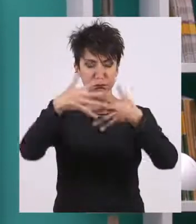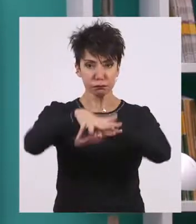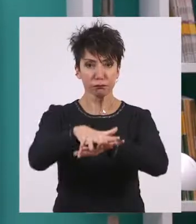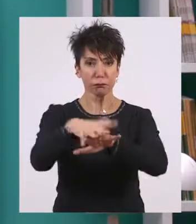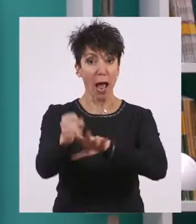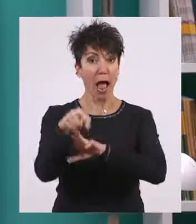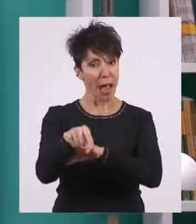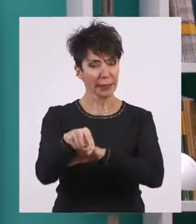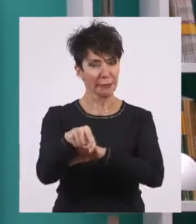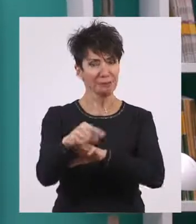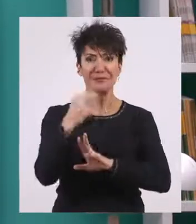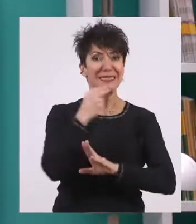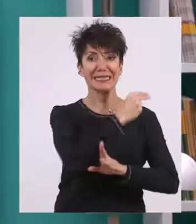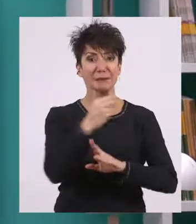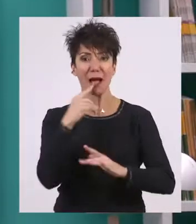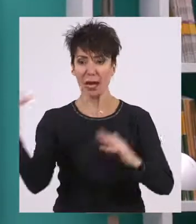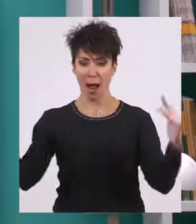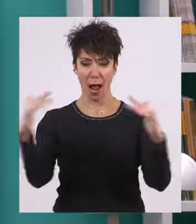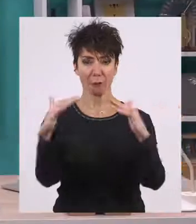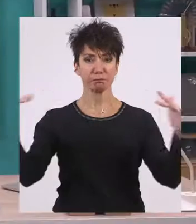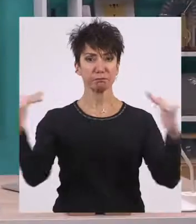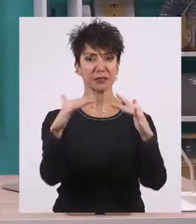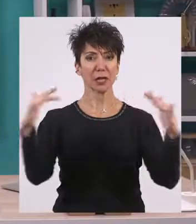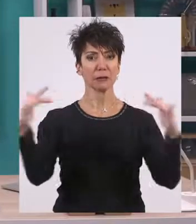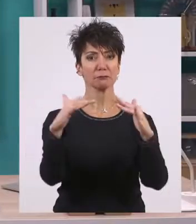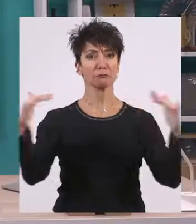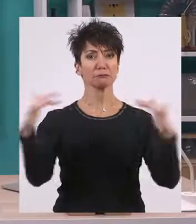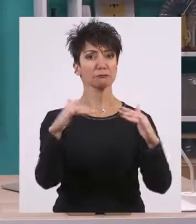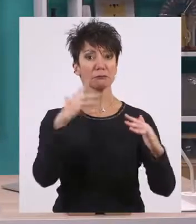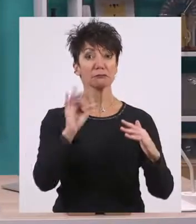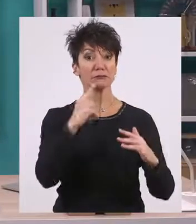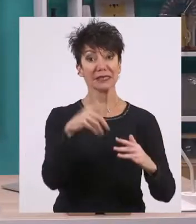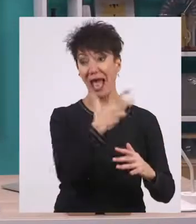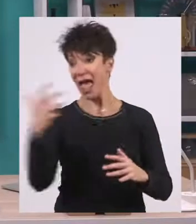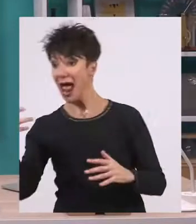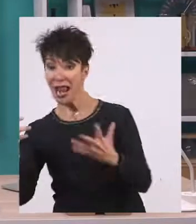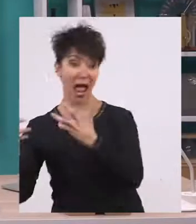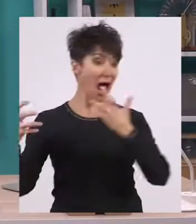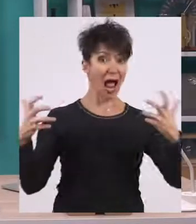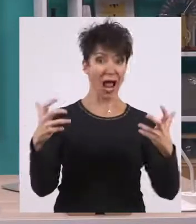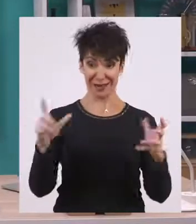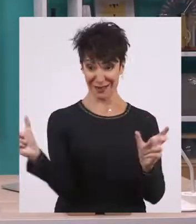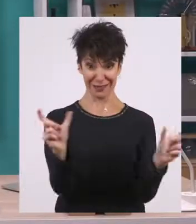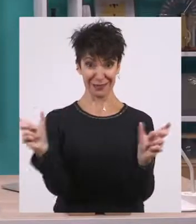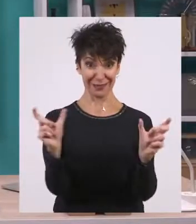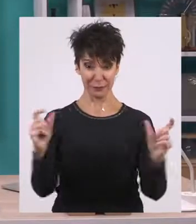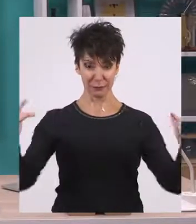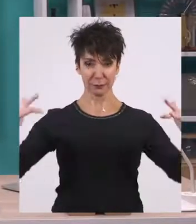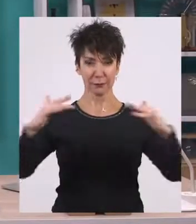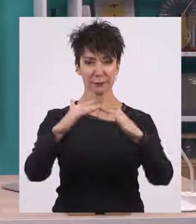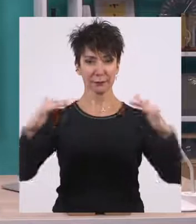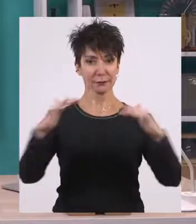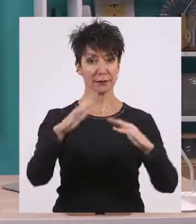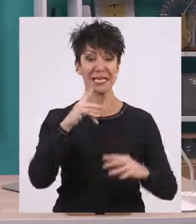Ο ένας θεσμός όριζε τον άλλον, η μία έννοια όριζε την άλλη. Κοινωνία και